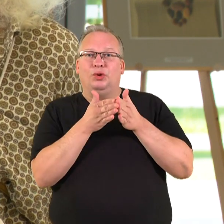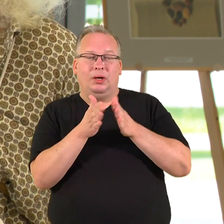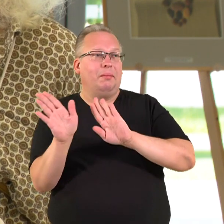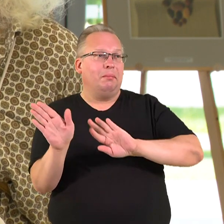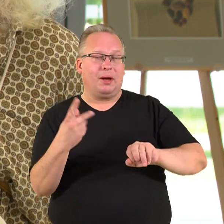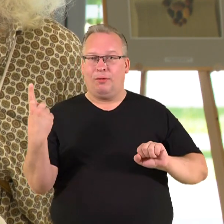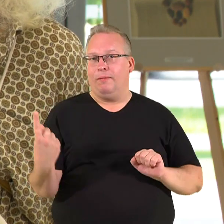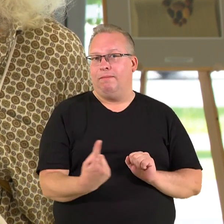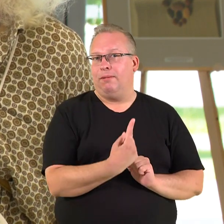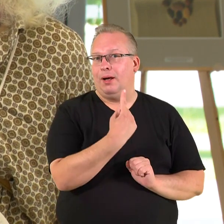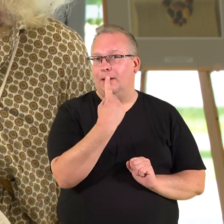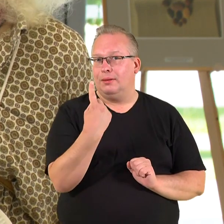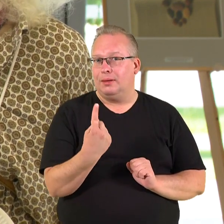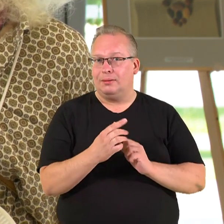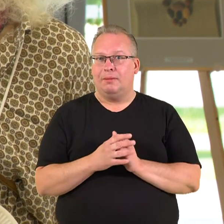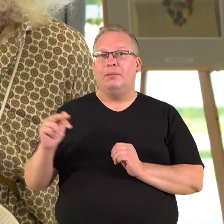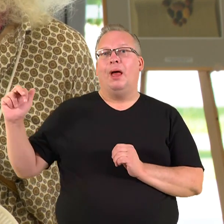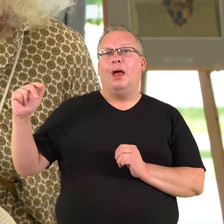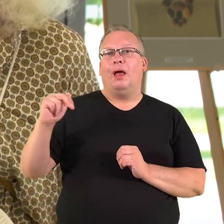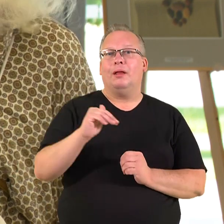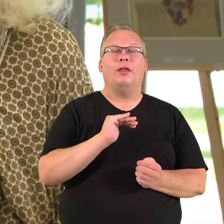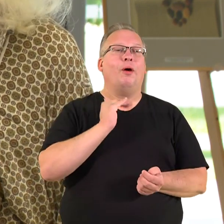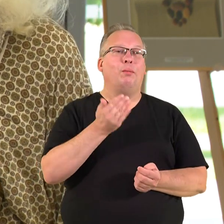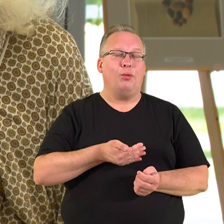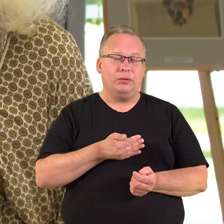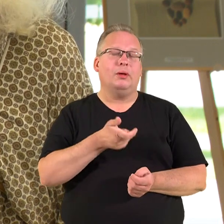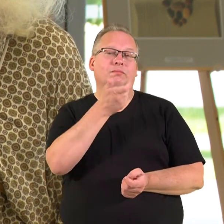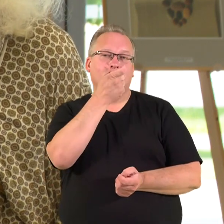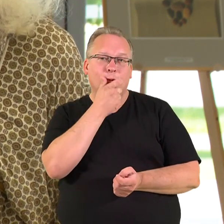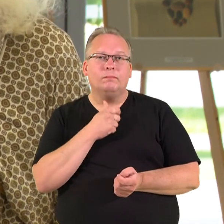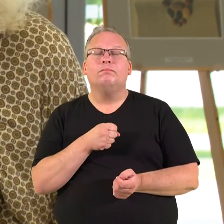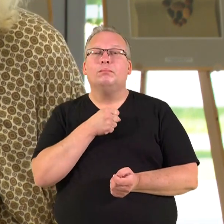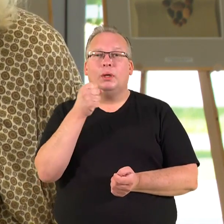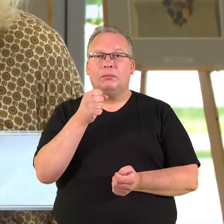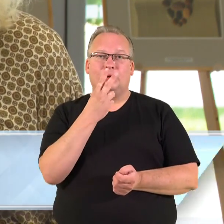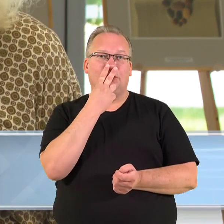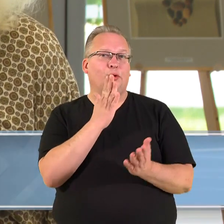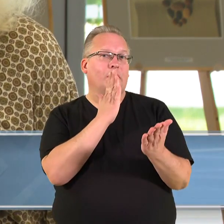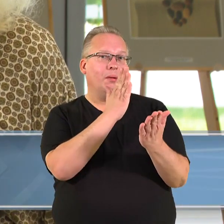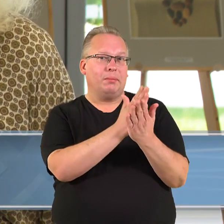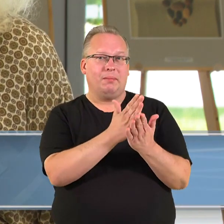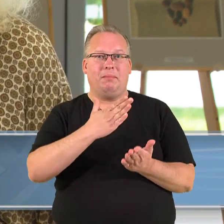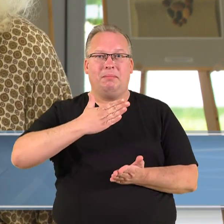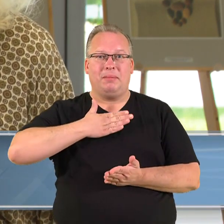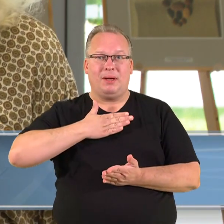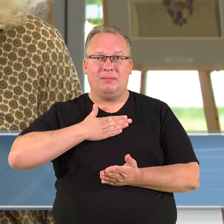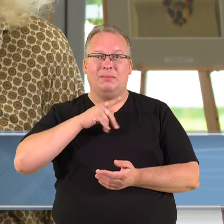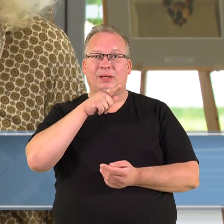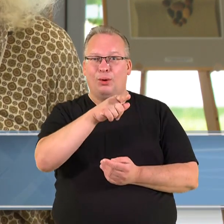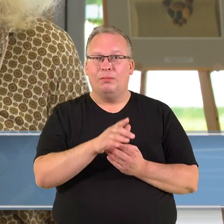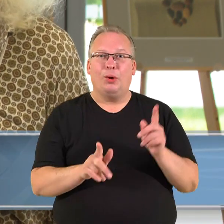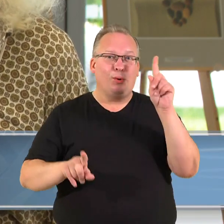kokią valandą. Aina po netokio solidėje, tolin žiūri ir tiesiai per mano šitą